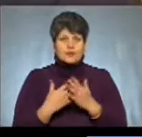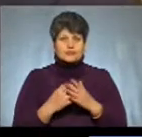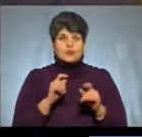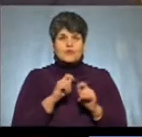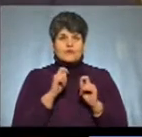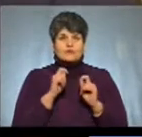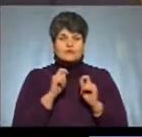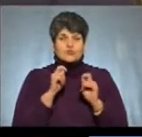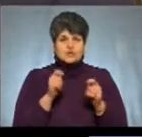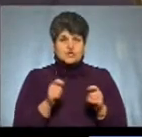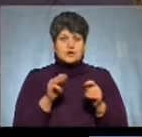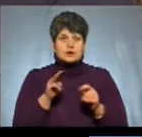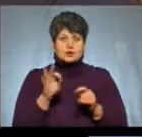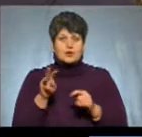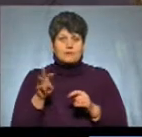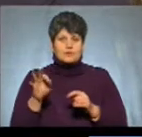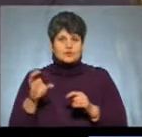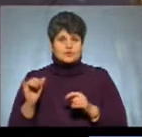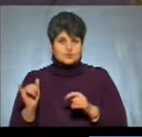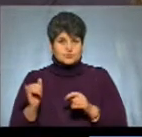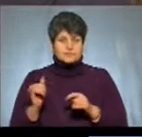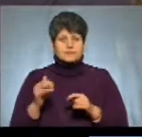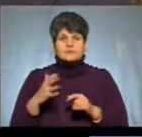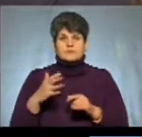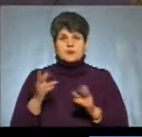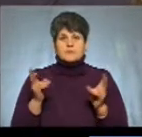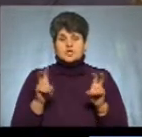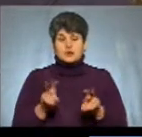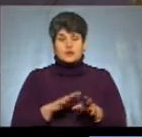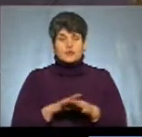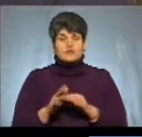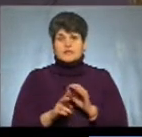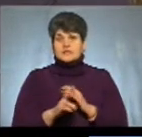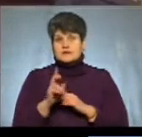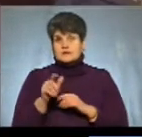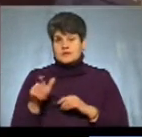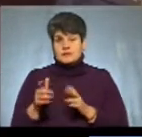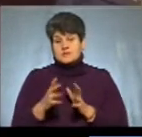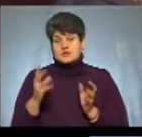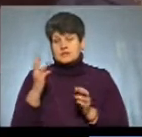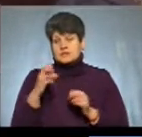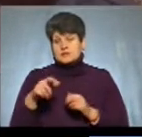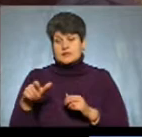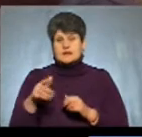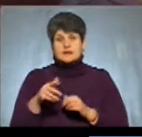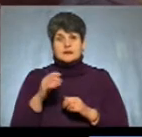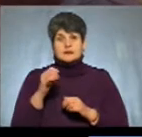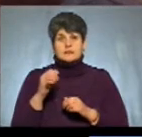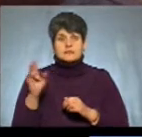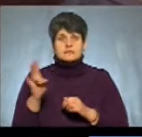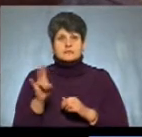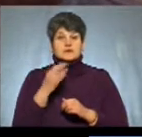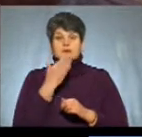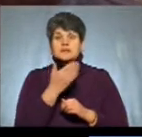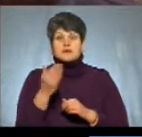томосу, зрозуміло, прислатила церква людей. Це було, мабуть, більше трьохсот чоловік. Батюшка запитав, ви чули